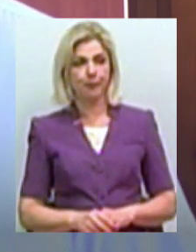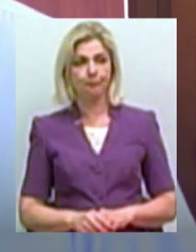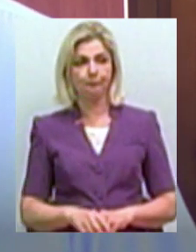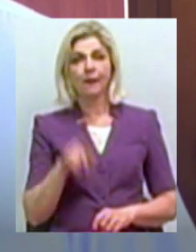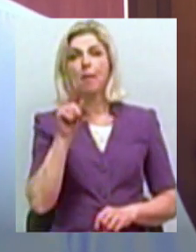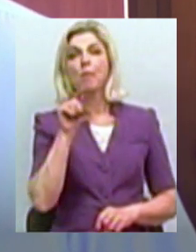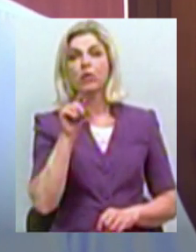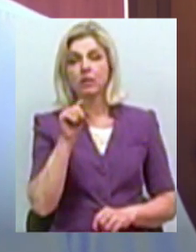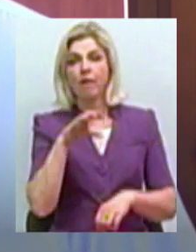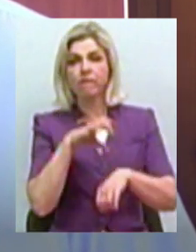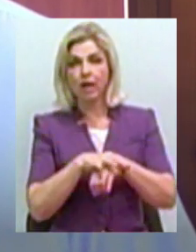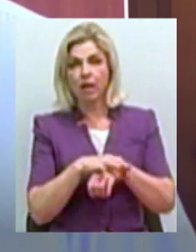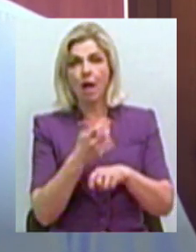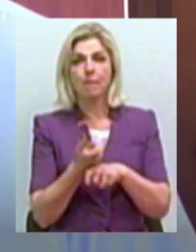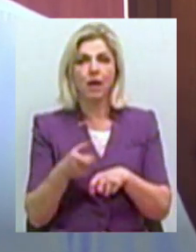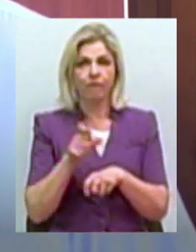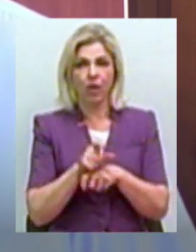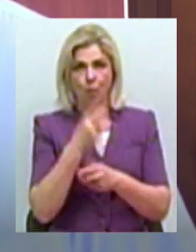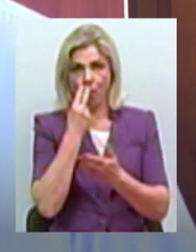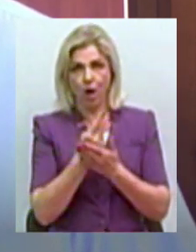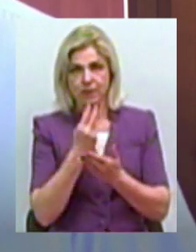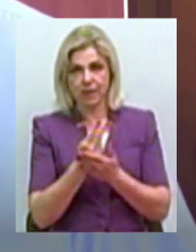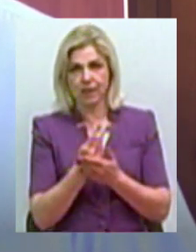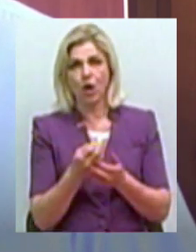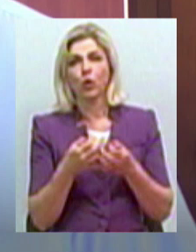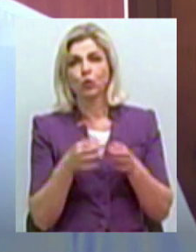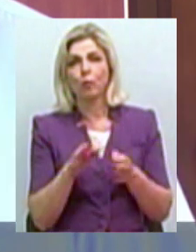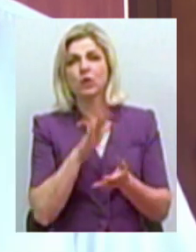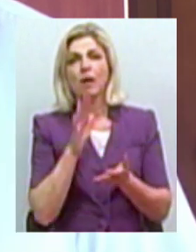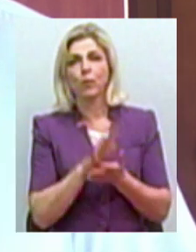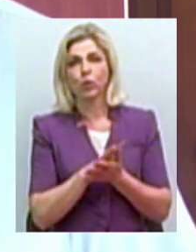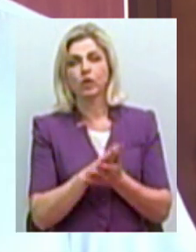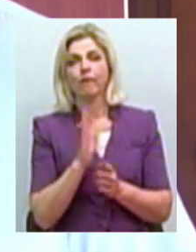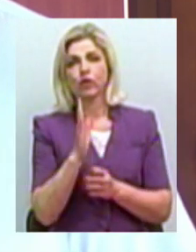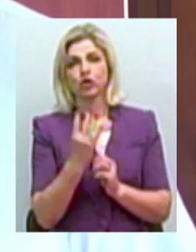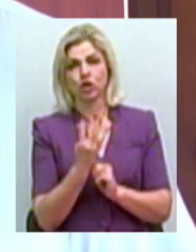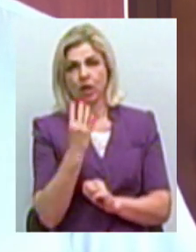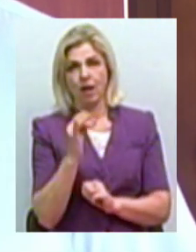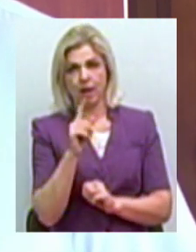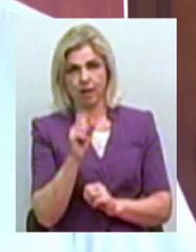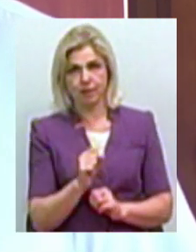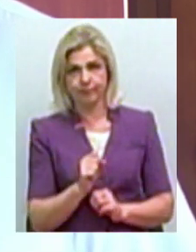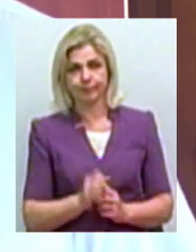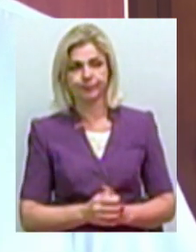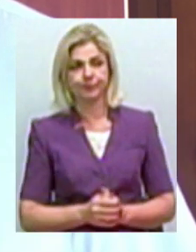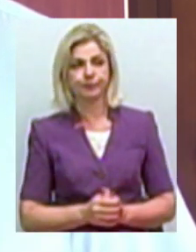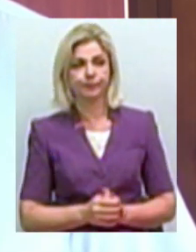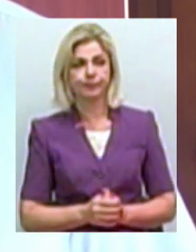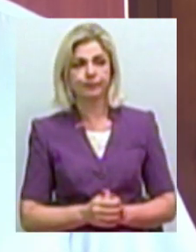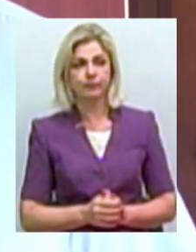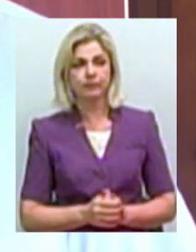перевищення показників допустимого забруднення в чотири рази. Тому